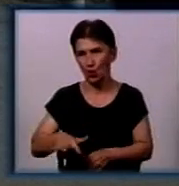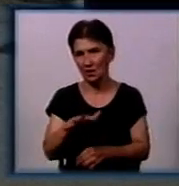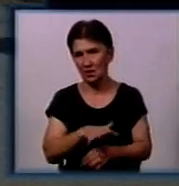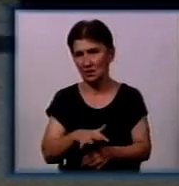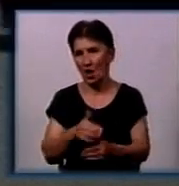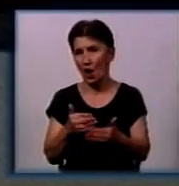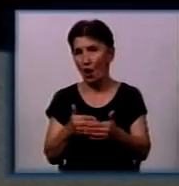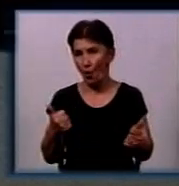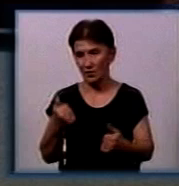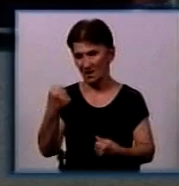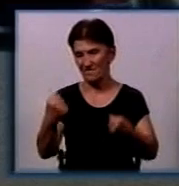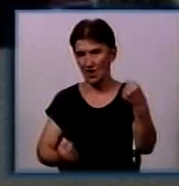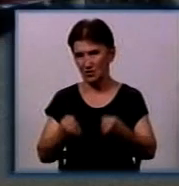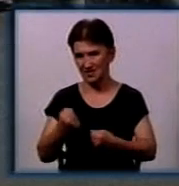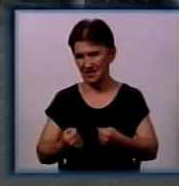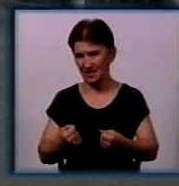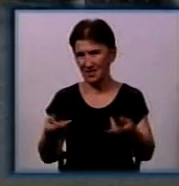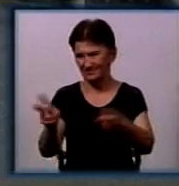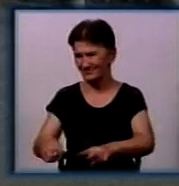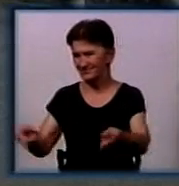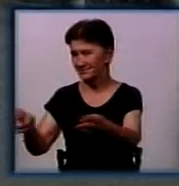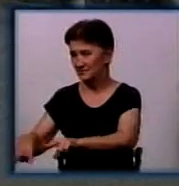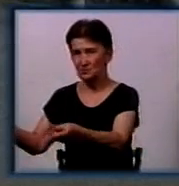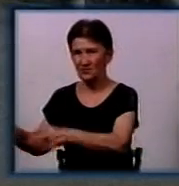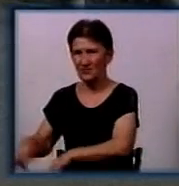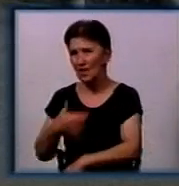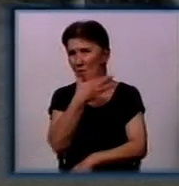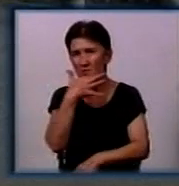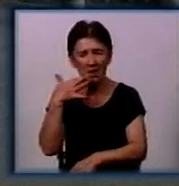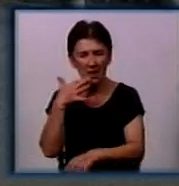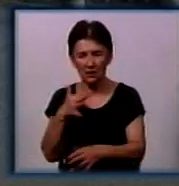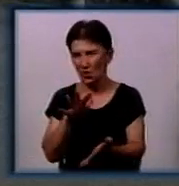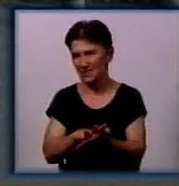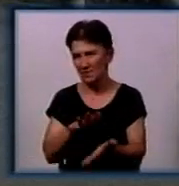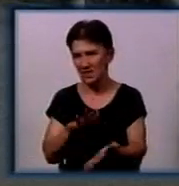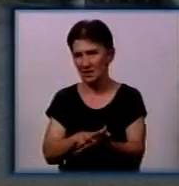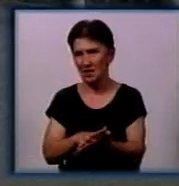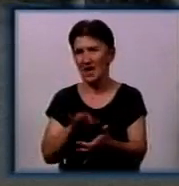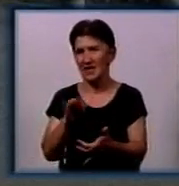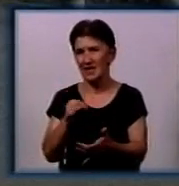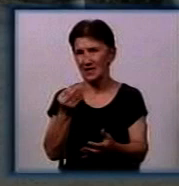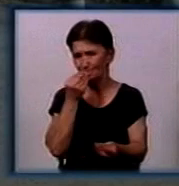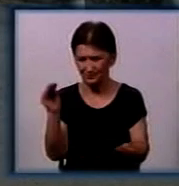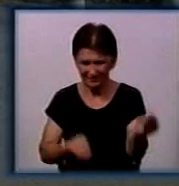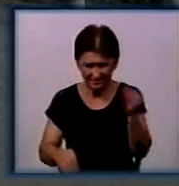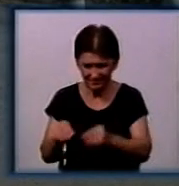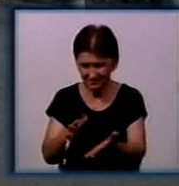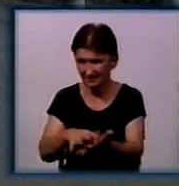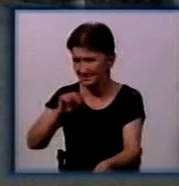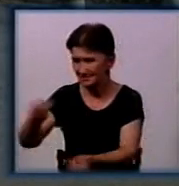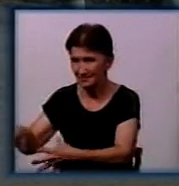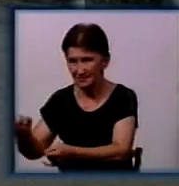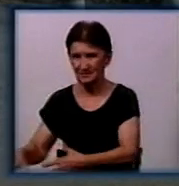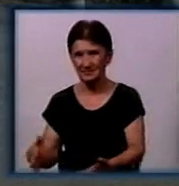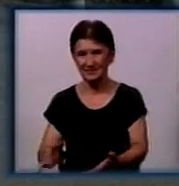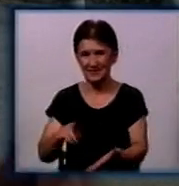життєдіяльності водіїв залишалося постійно дуже багато сміття. Це і упаковка, це і банки з-під